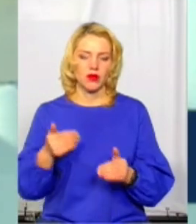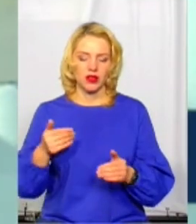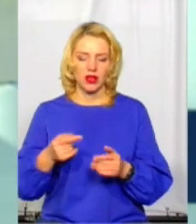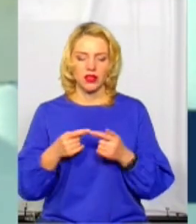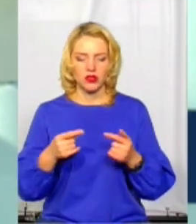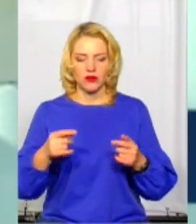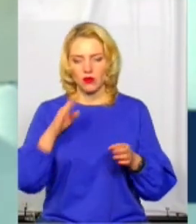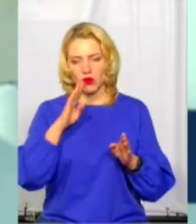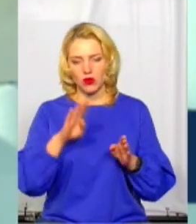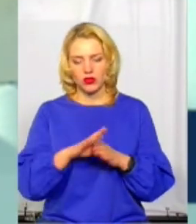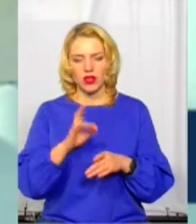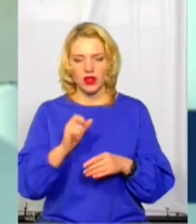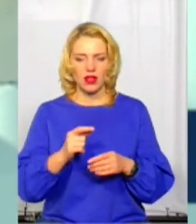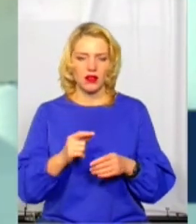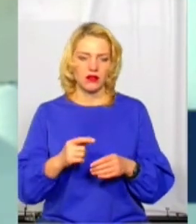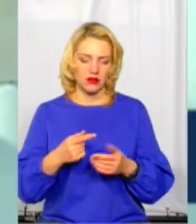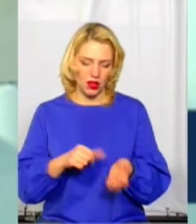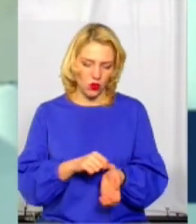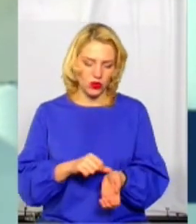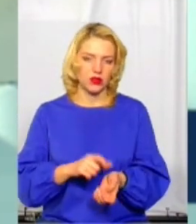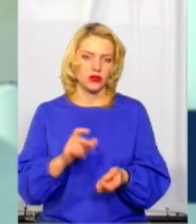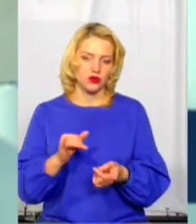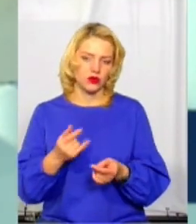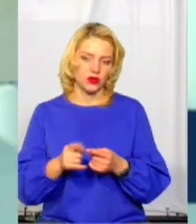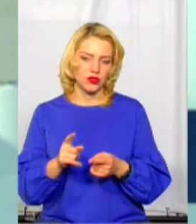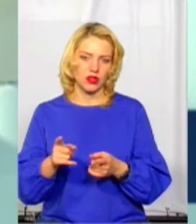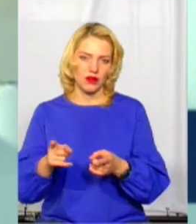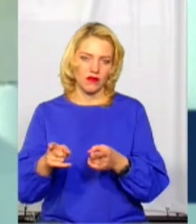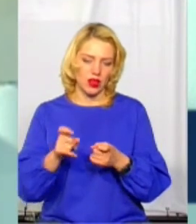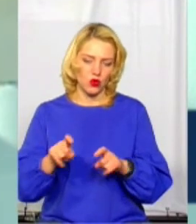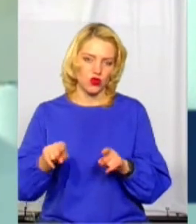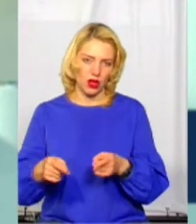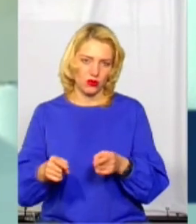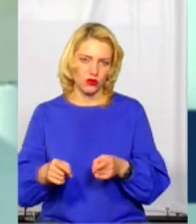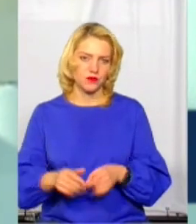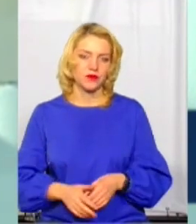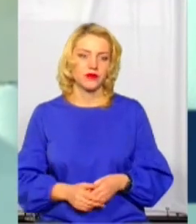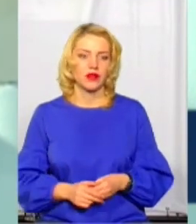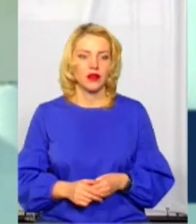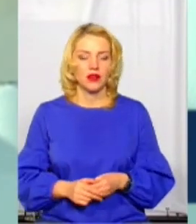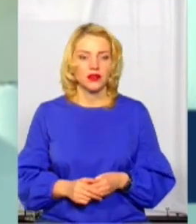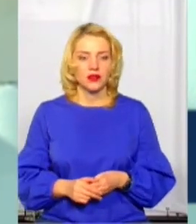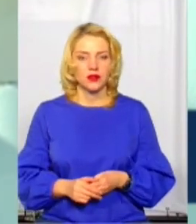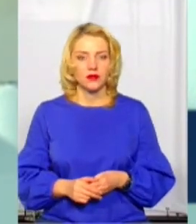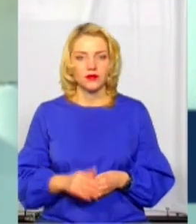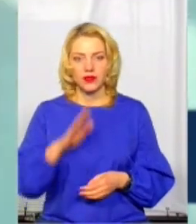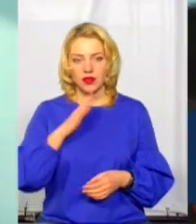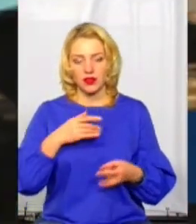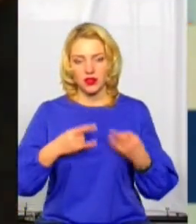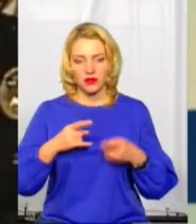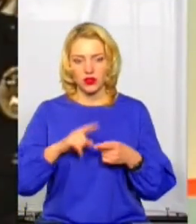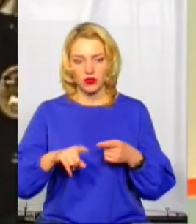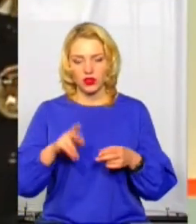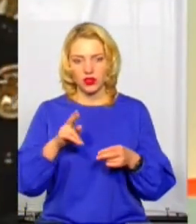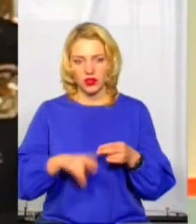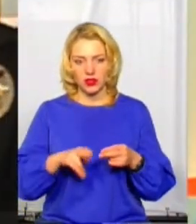схожа на наркотичну, відповідно, далі викликається слідча проти на група, яка вилучає цей засіб. Пане Сергійово, наш ефір підходить до